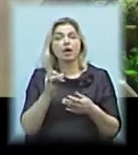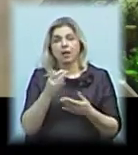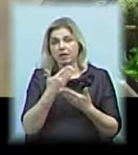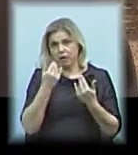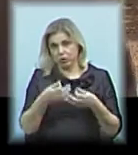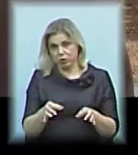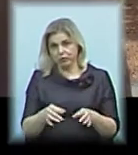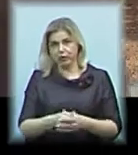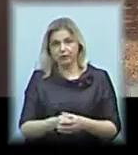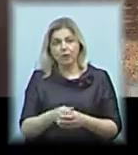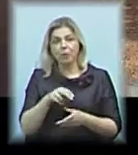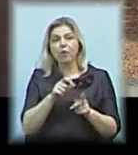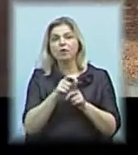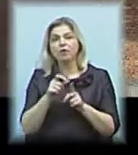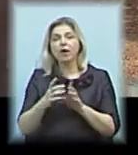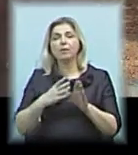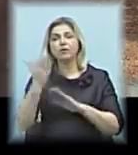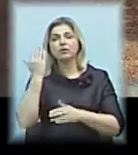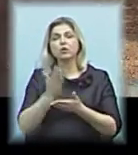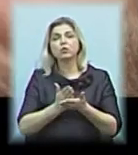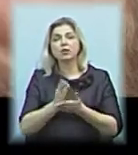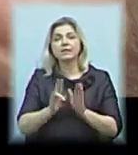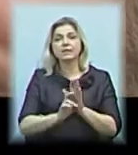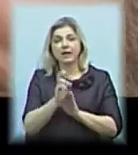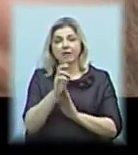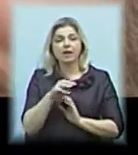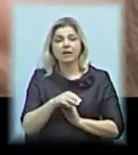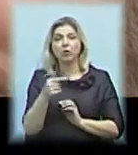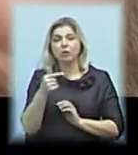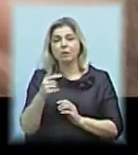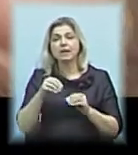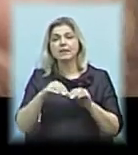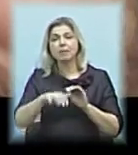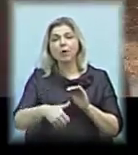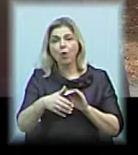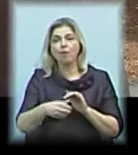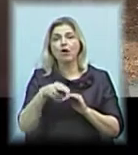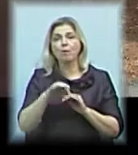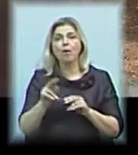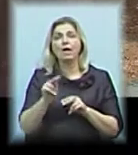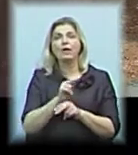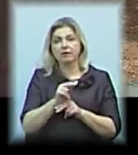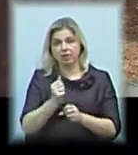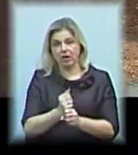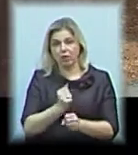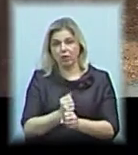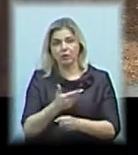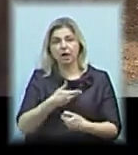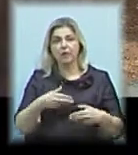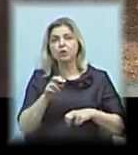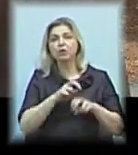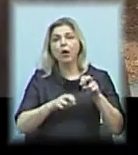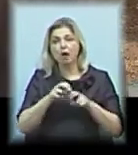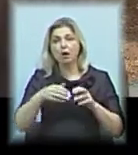те дозволу. За словами колишнього настоятеля церкви Тараса Глубіша, землю копали у рамках реставраційних робіт. Ми шукали підвал,